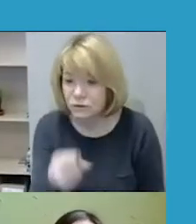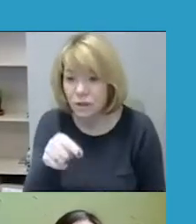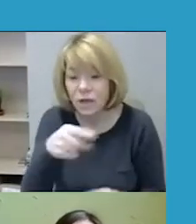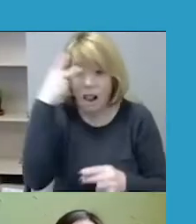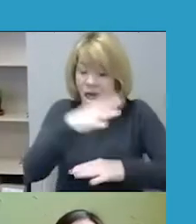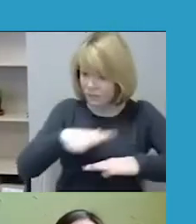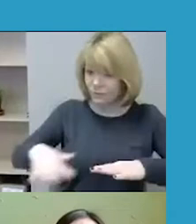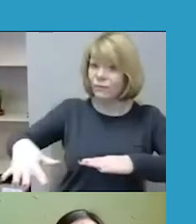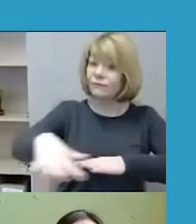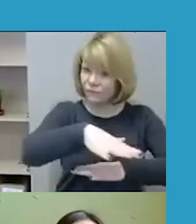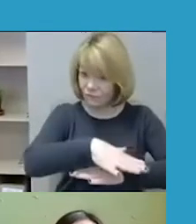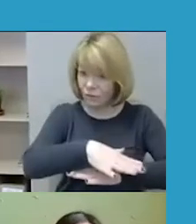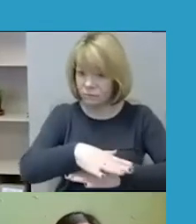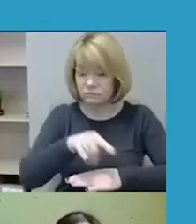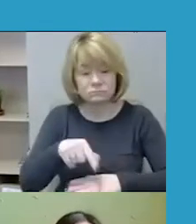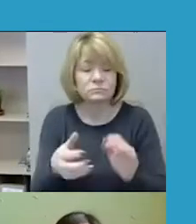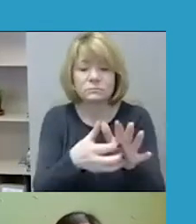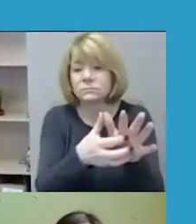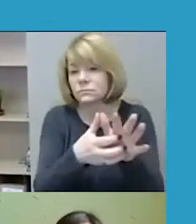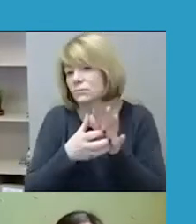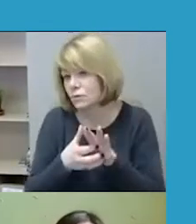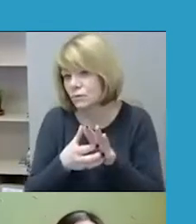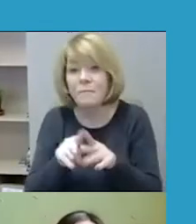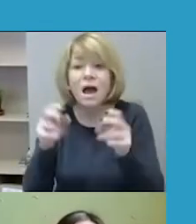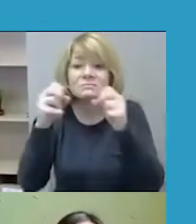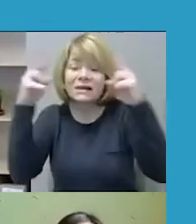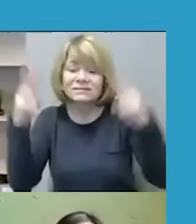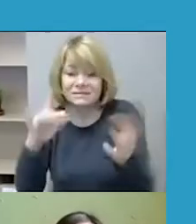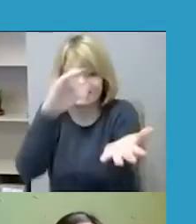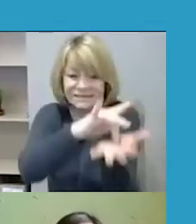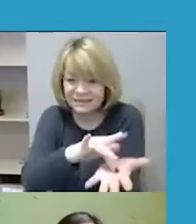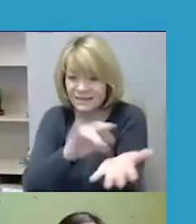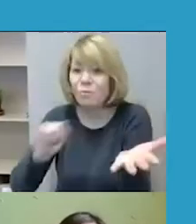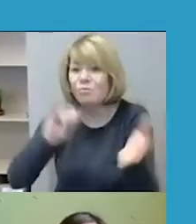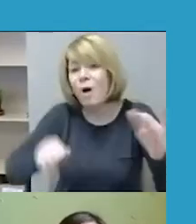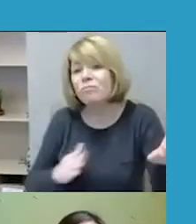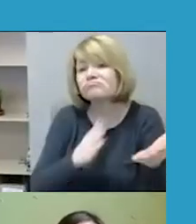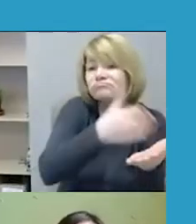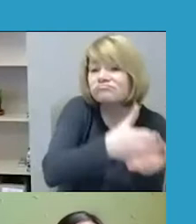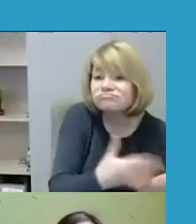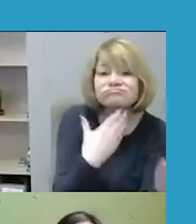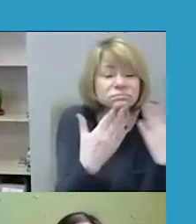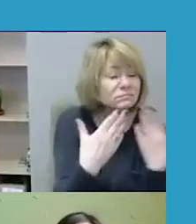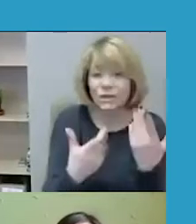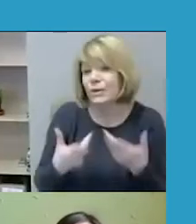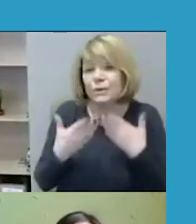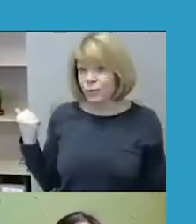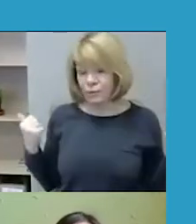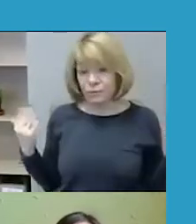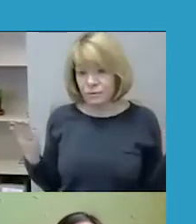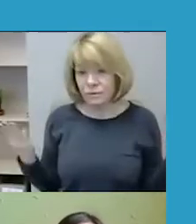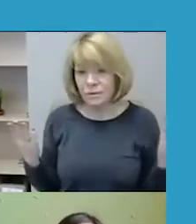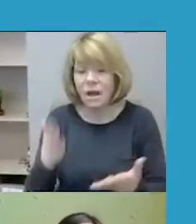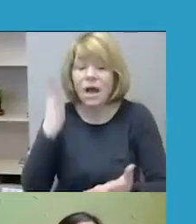ir labai trūksta. Nėra specializuotų centrų. Kaip minėjau, atsiesėsaugos pareigūnai yra tam tikros